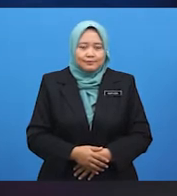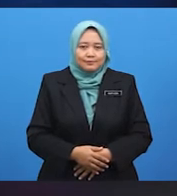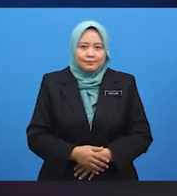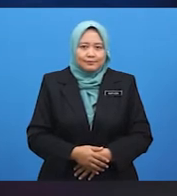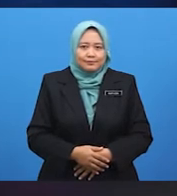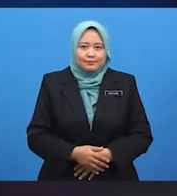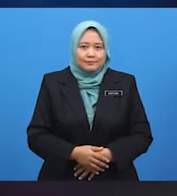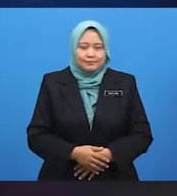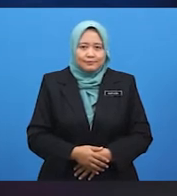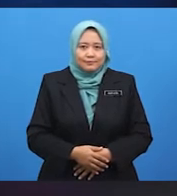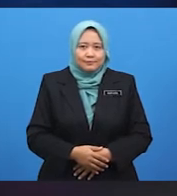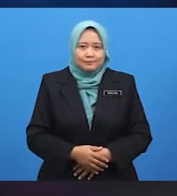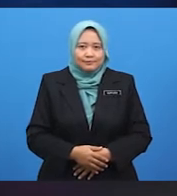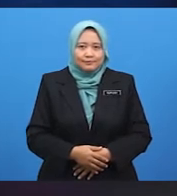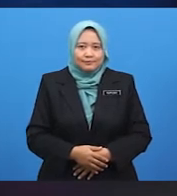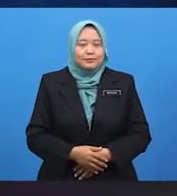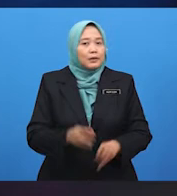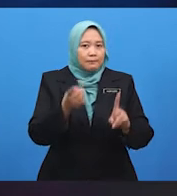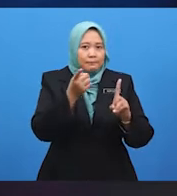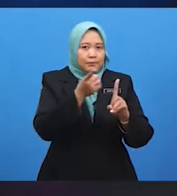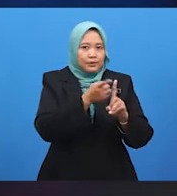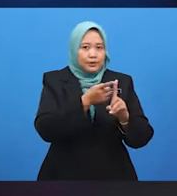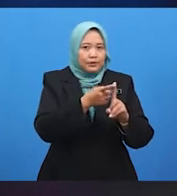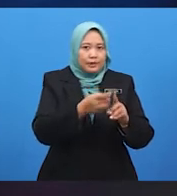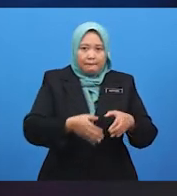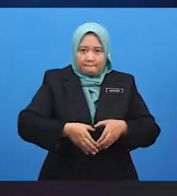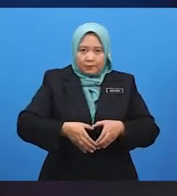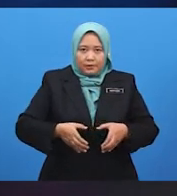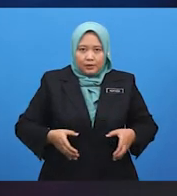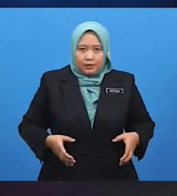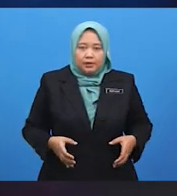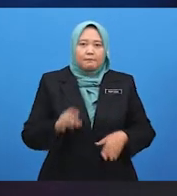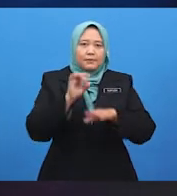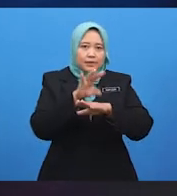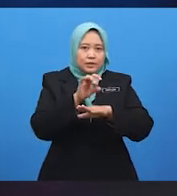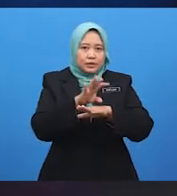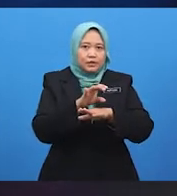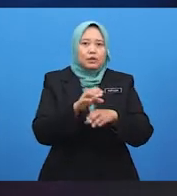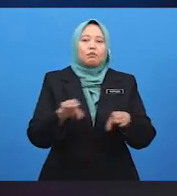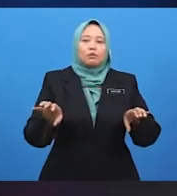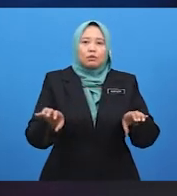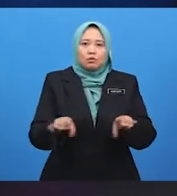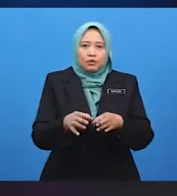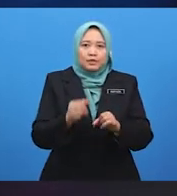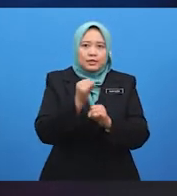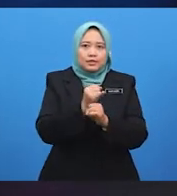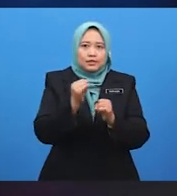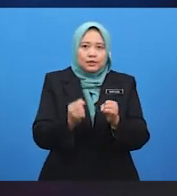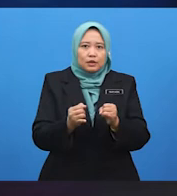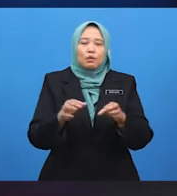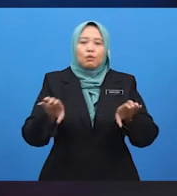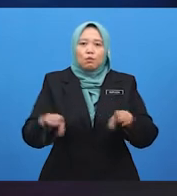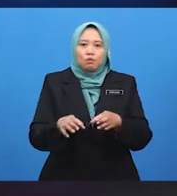mengikut dengan saya, ya? Pertama, berani menegur perbuatan jiran apabila